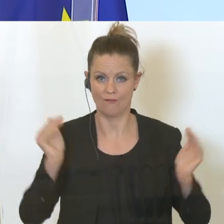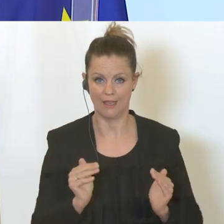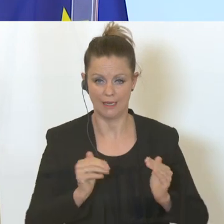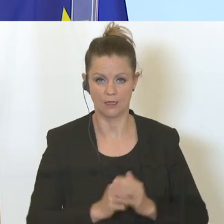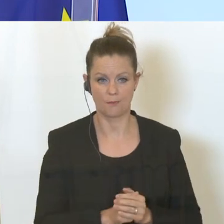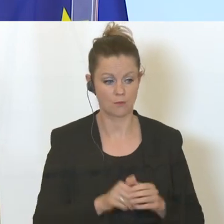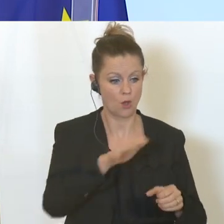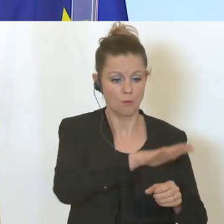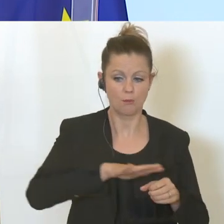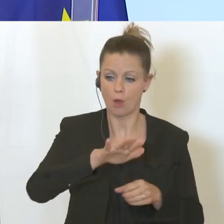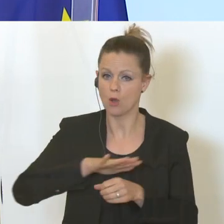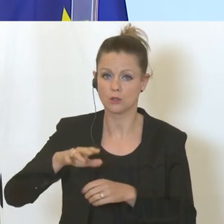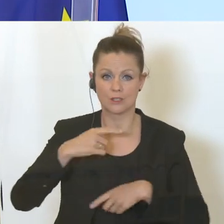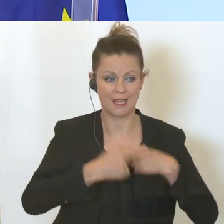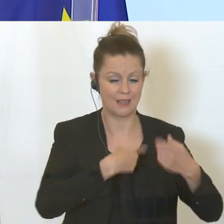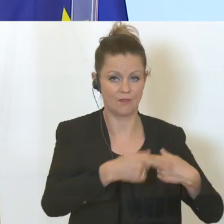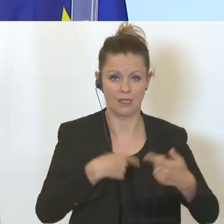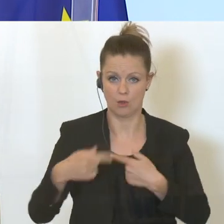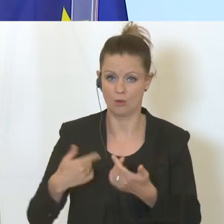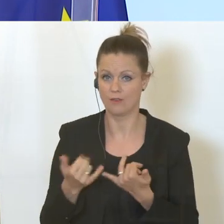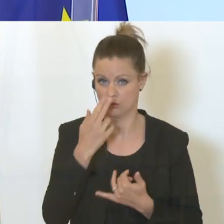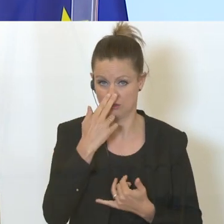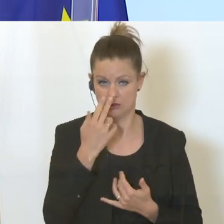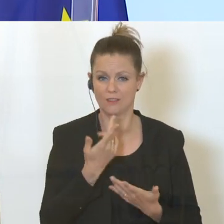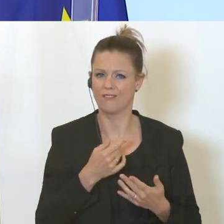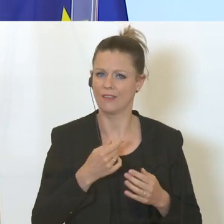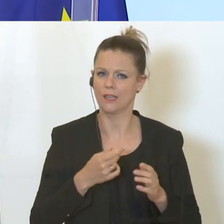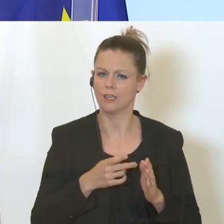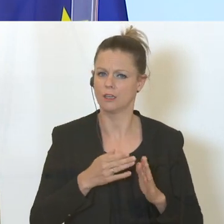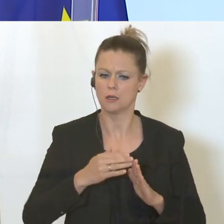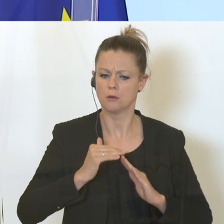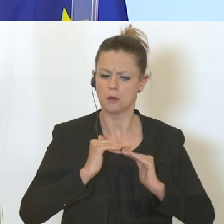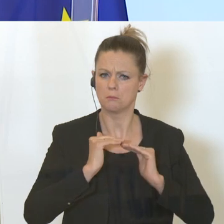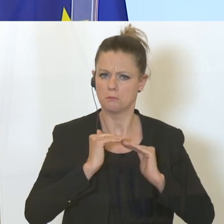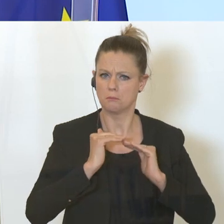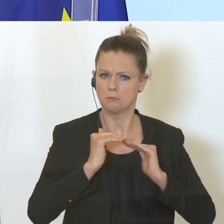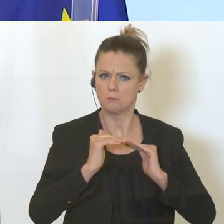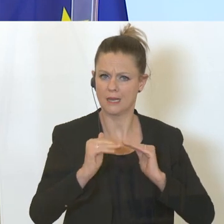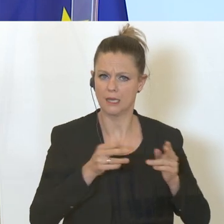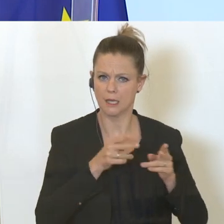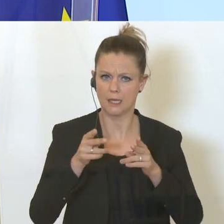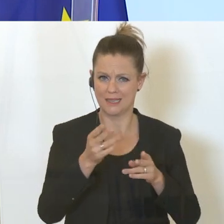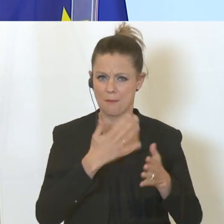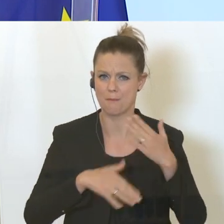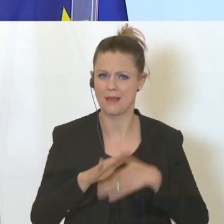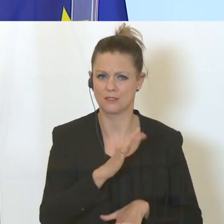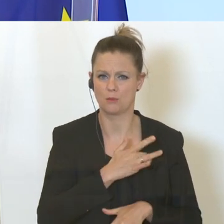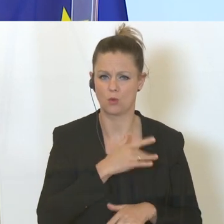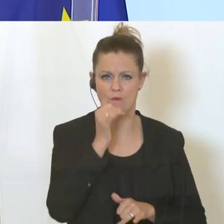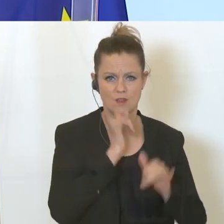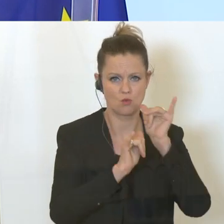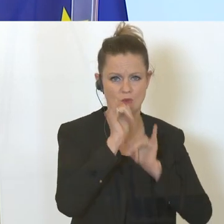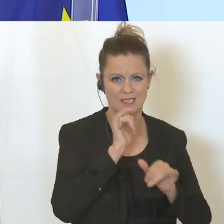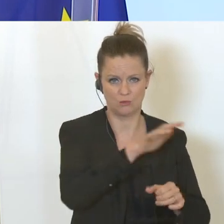den Branchen. Wir vernehmen einen konstanten Trend. Die meisten betroffene Branche ist nach wie vor der Tourismus